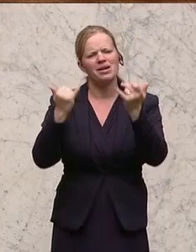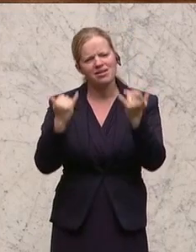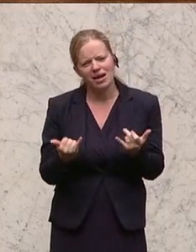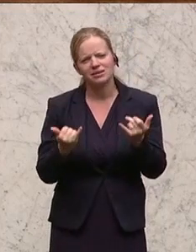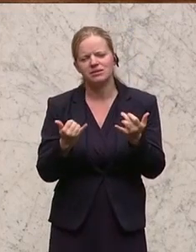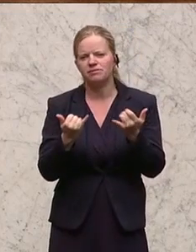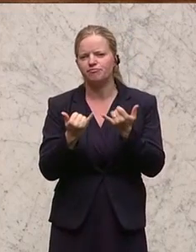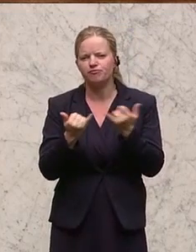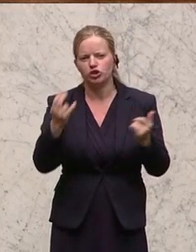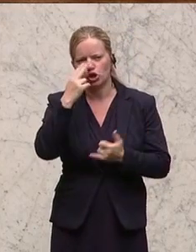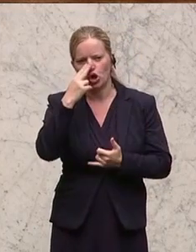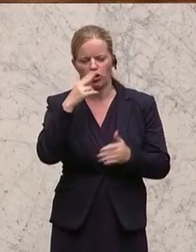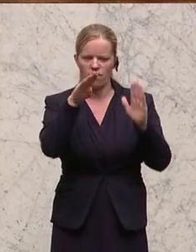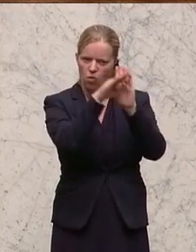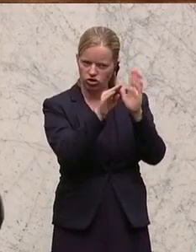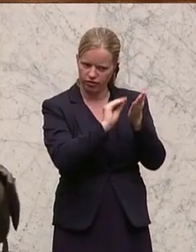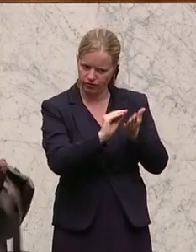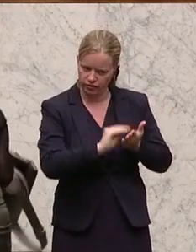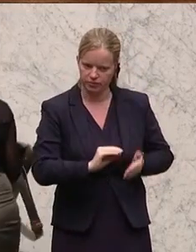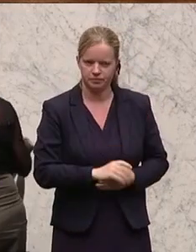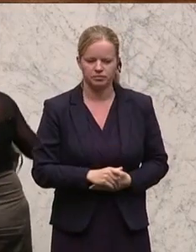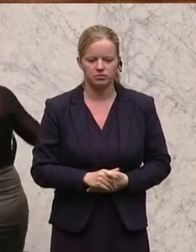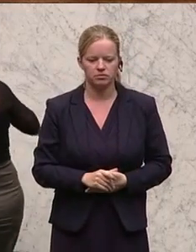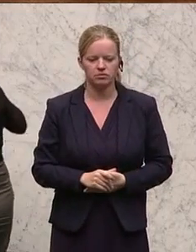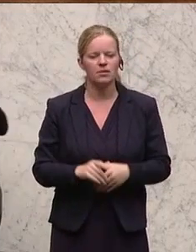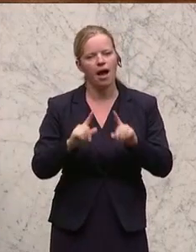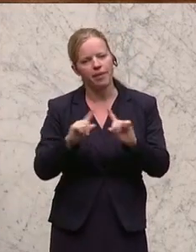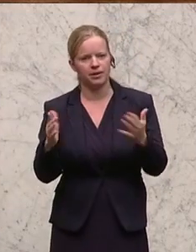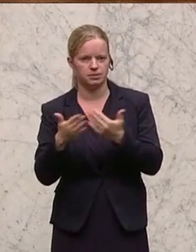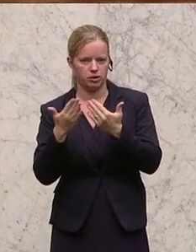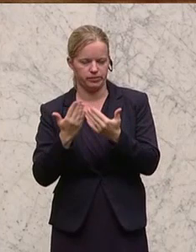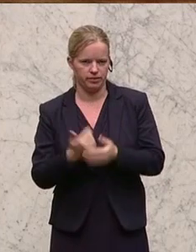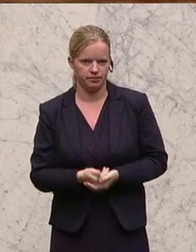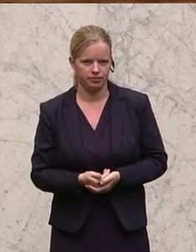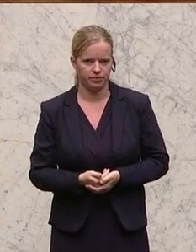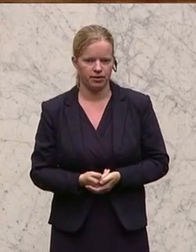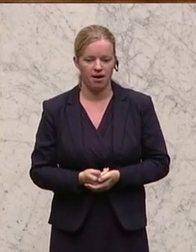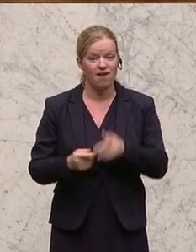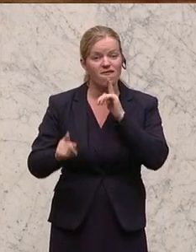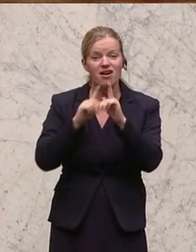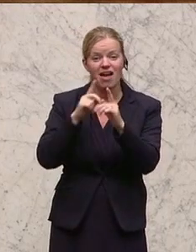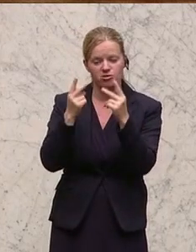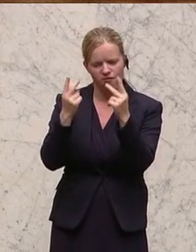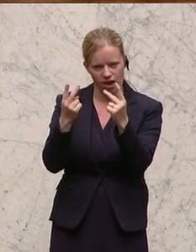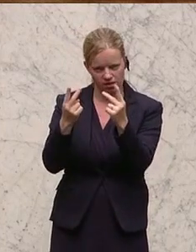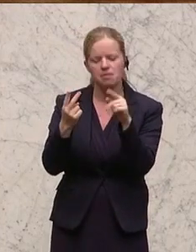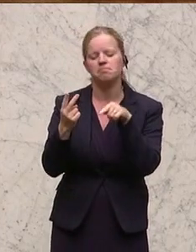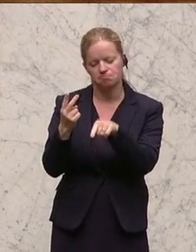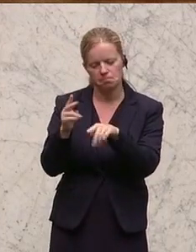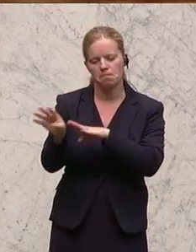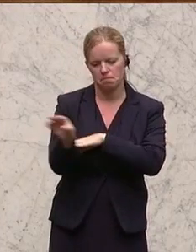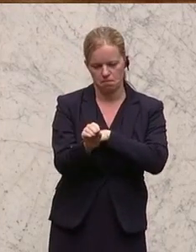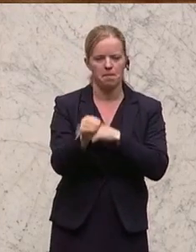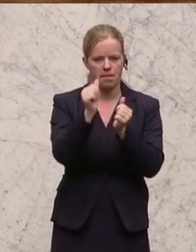vorgeschrieben? Ich habe da ein Beispiel, ein weiteres Beispiel. Da wurde bereits der Verkehrswert herangezogen für die Berechnung.